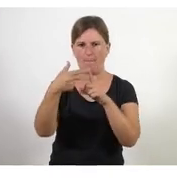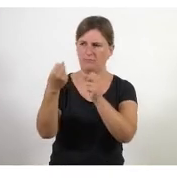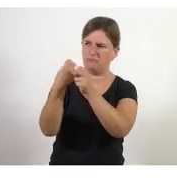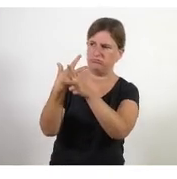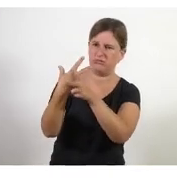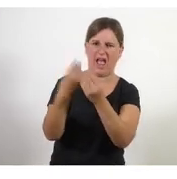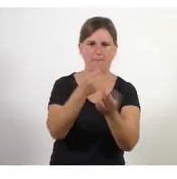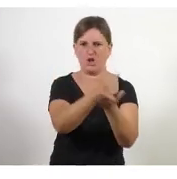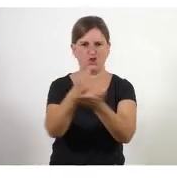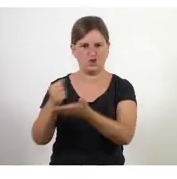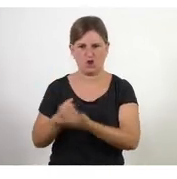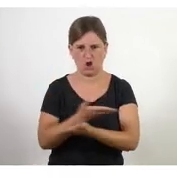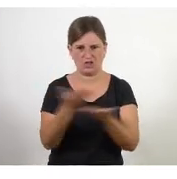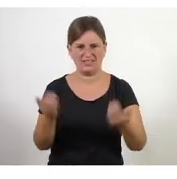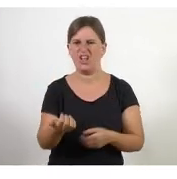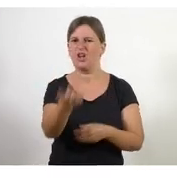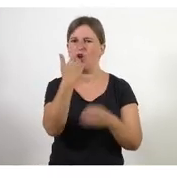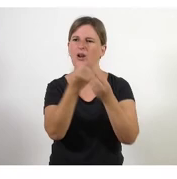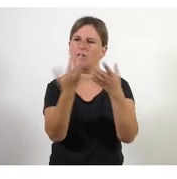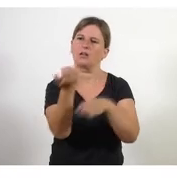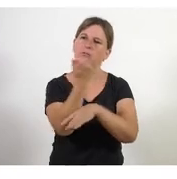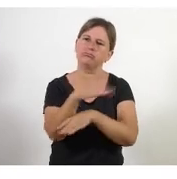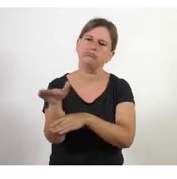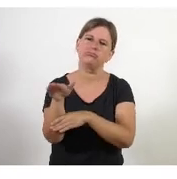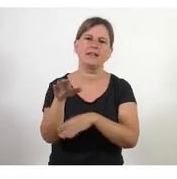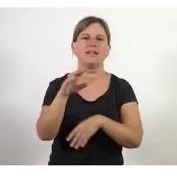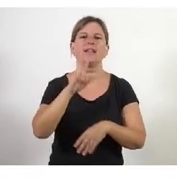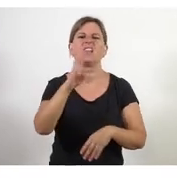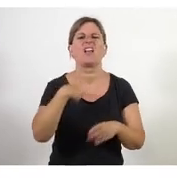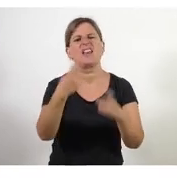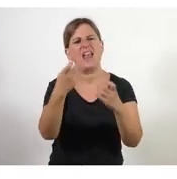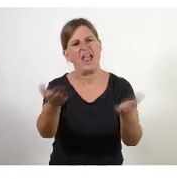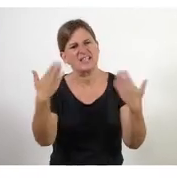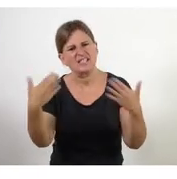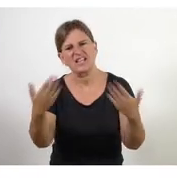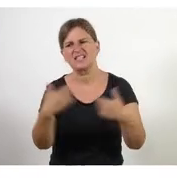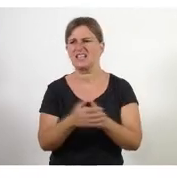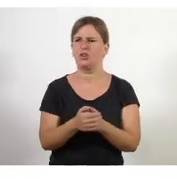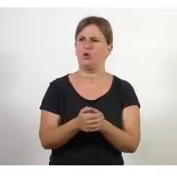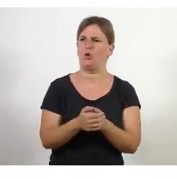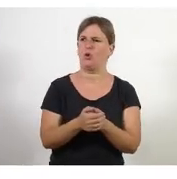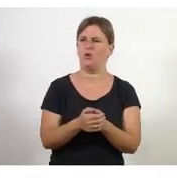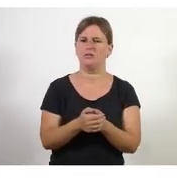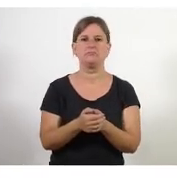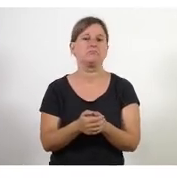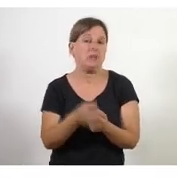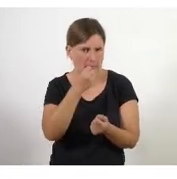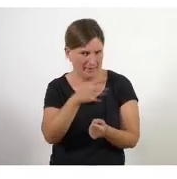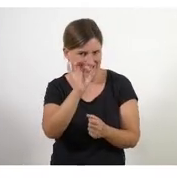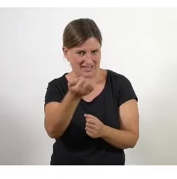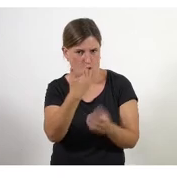no enviar un mail a tothom dient que us necessitem més que mai això està bé